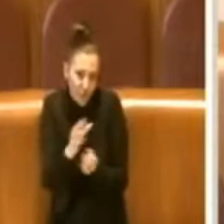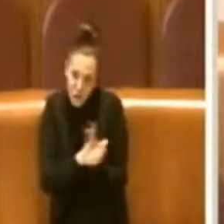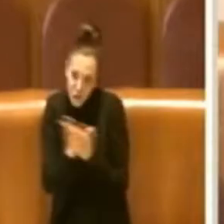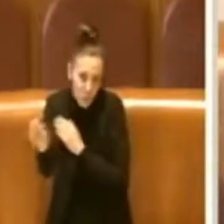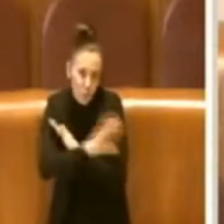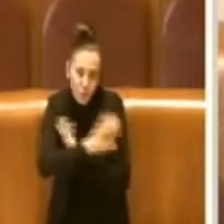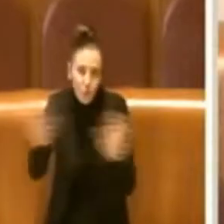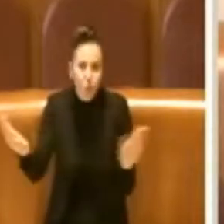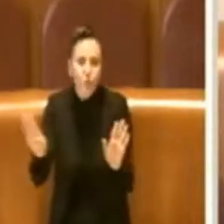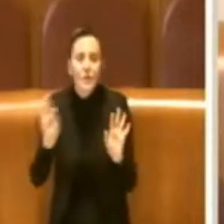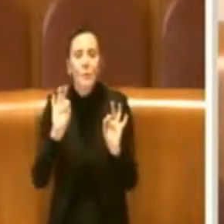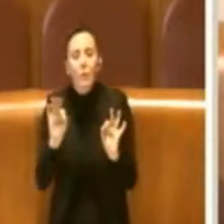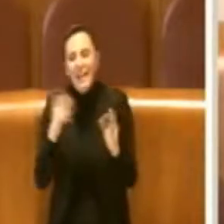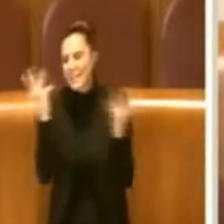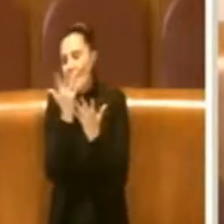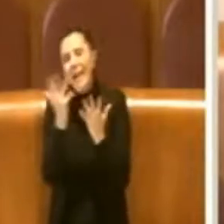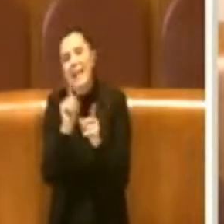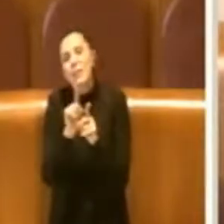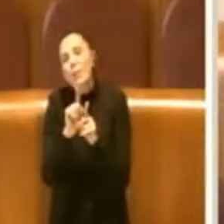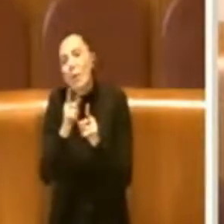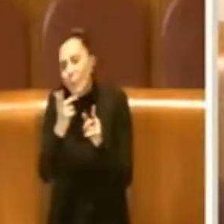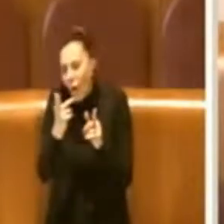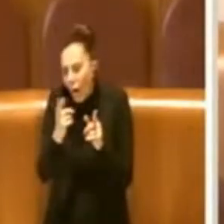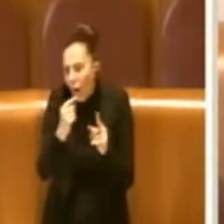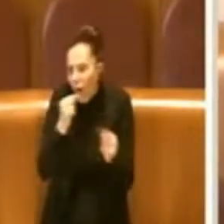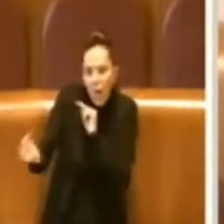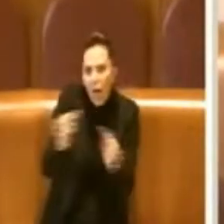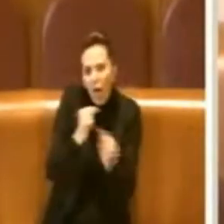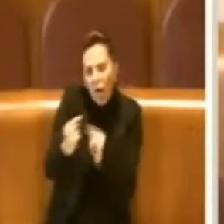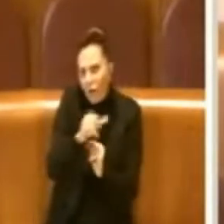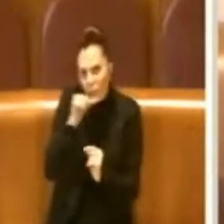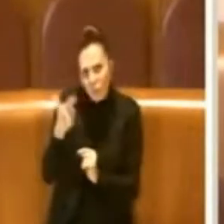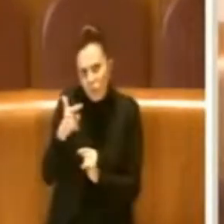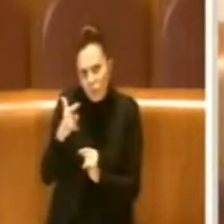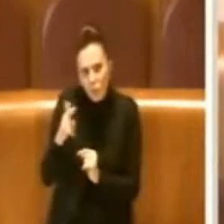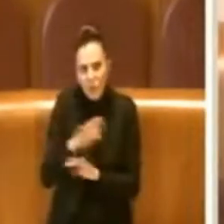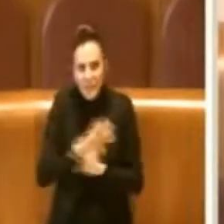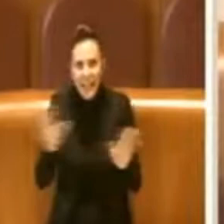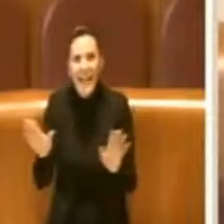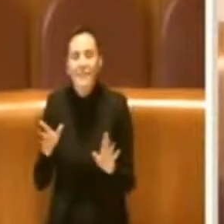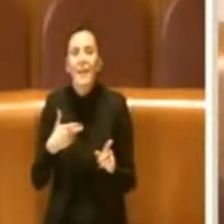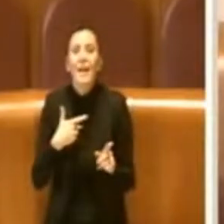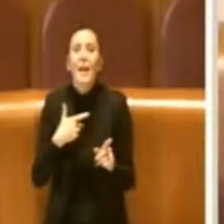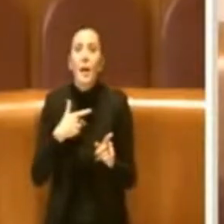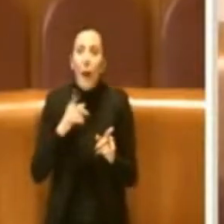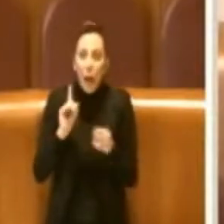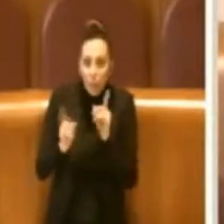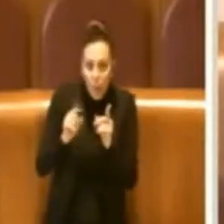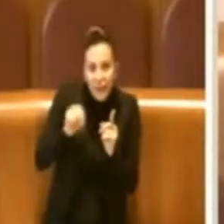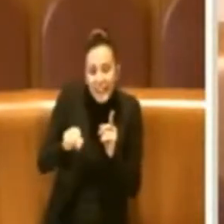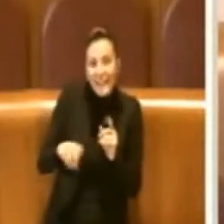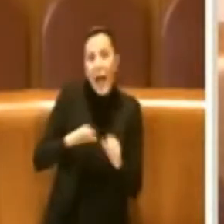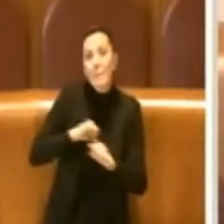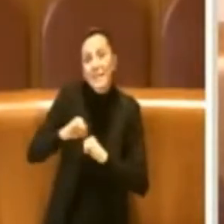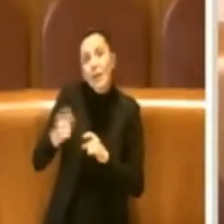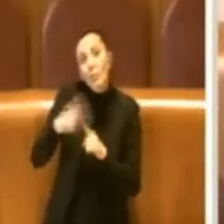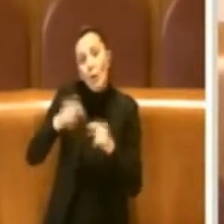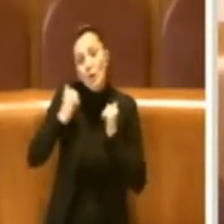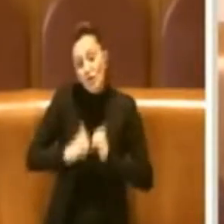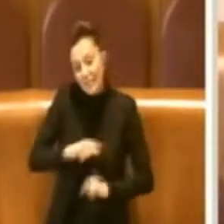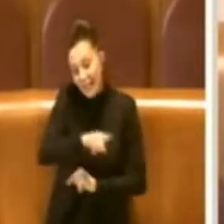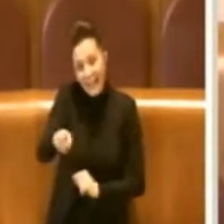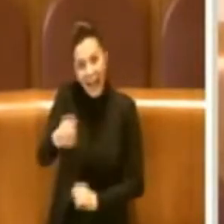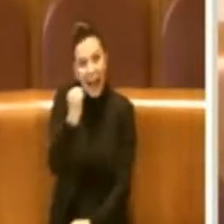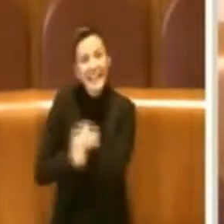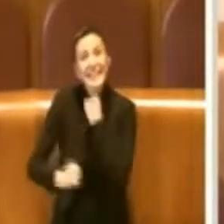il tono. L'unica questione politica, se la vogliamo chiamare politica, ma poi comunque è un bene per l'amministrazione e per il cittadino e il risparmio di